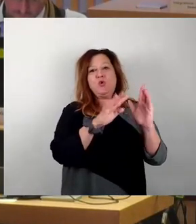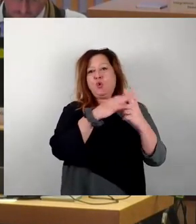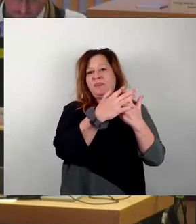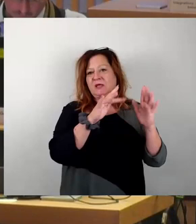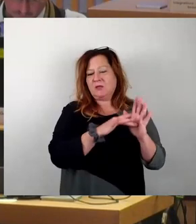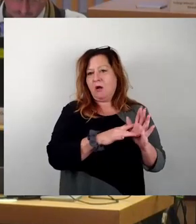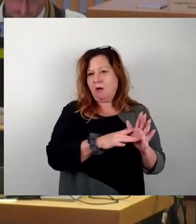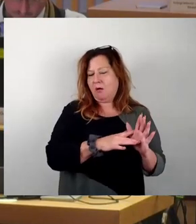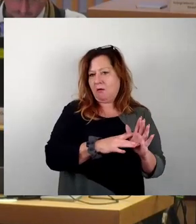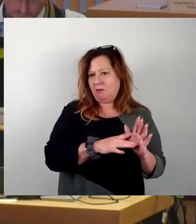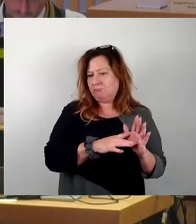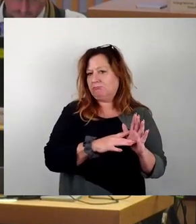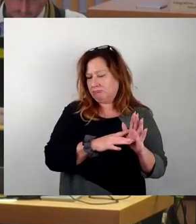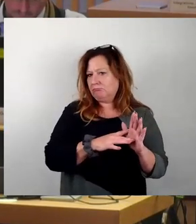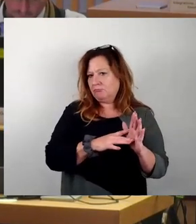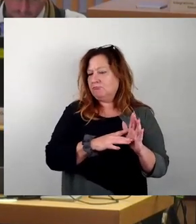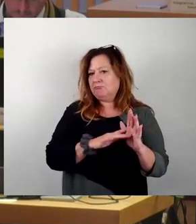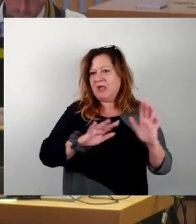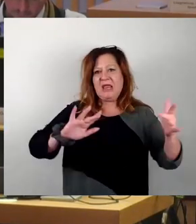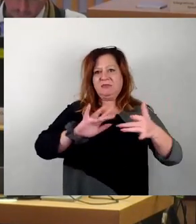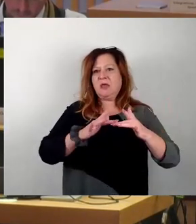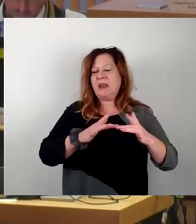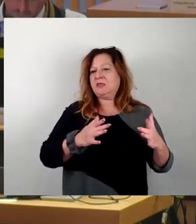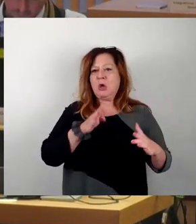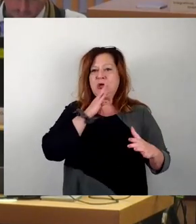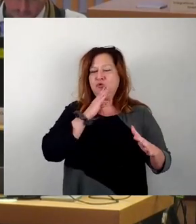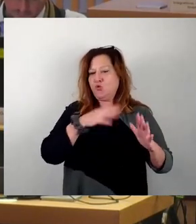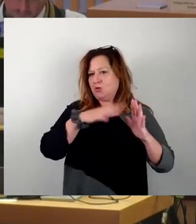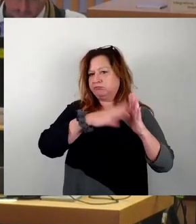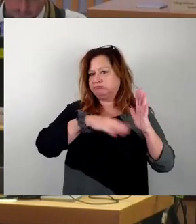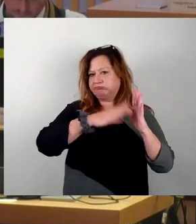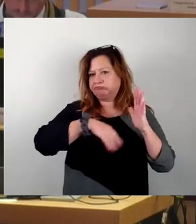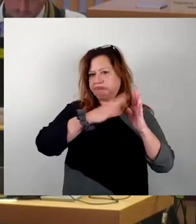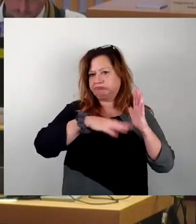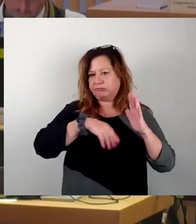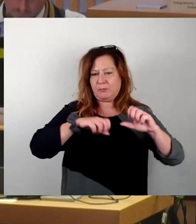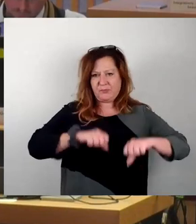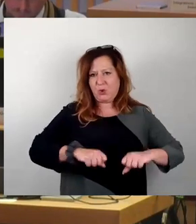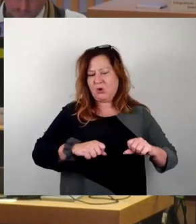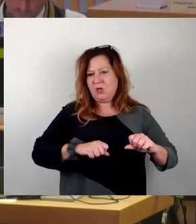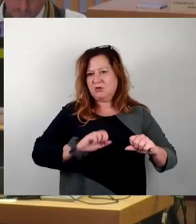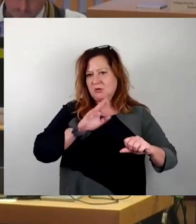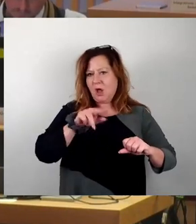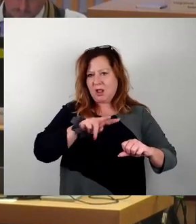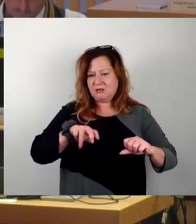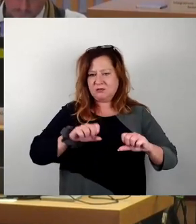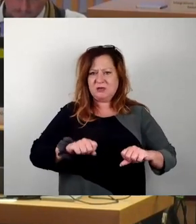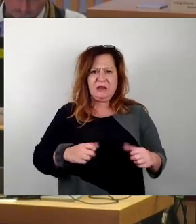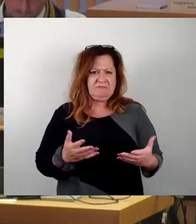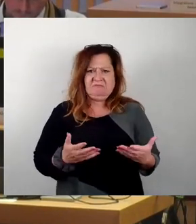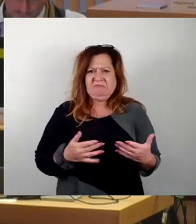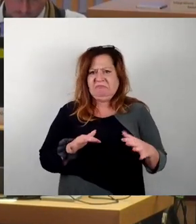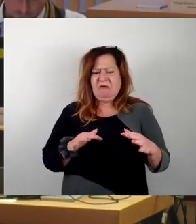findet man genügend Seiten, wo das also möglich ist. Insofern halte ich es für überflüssig. Selbst die